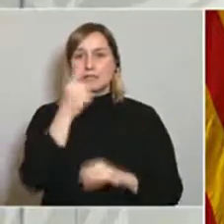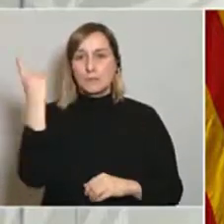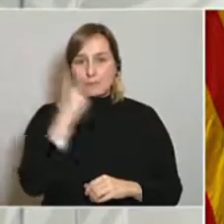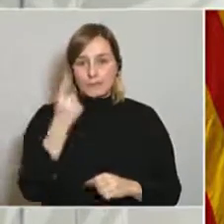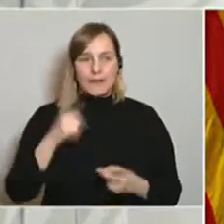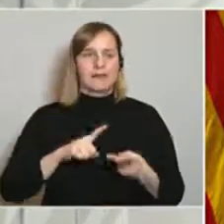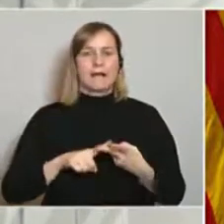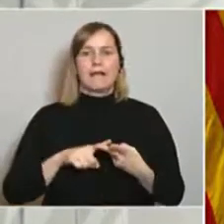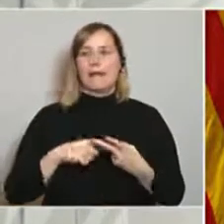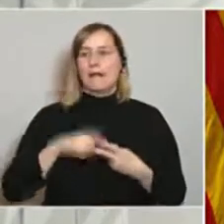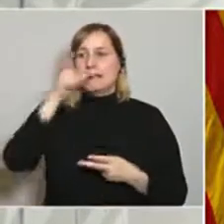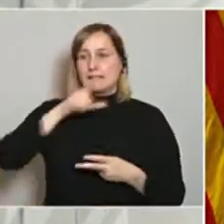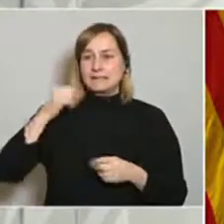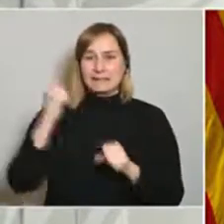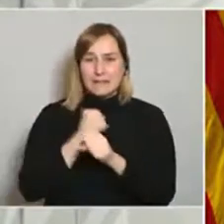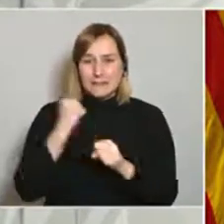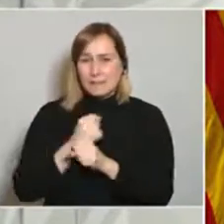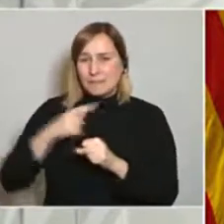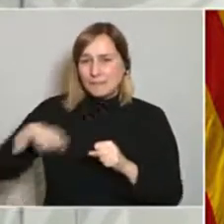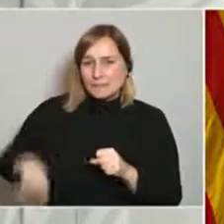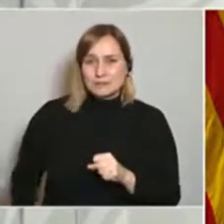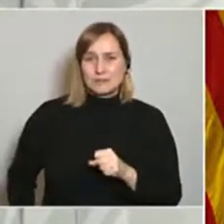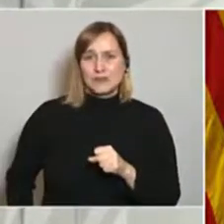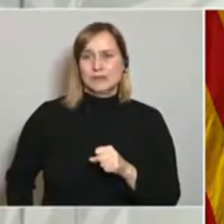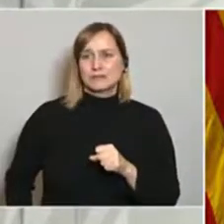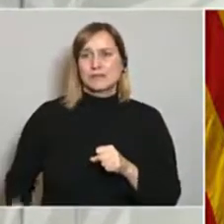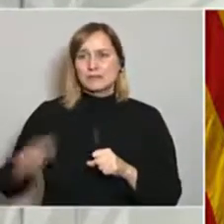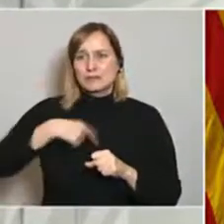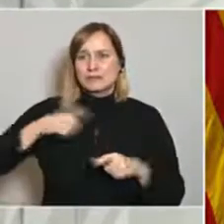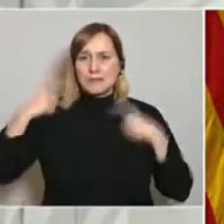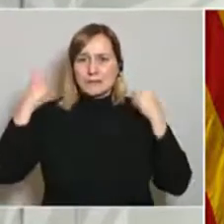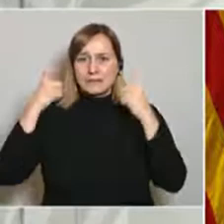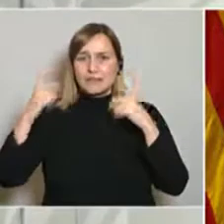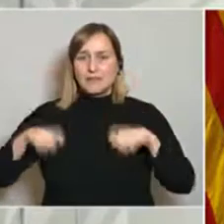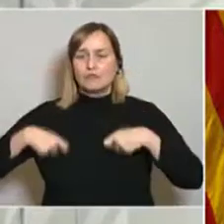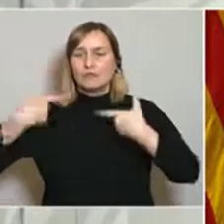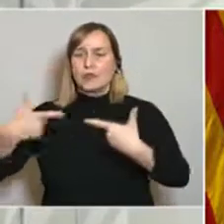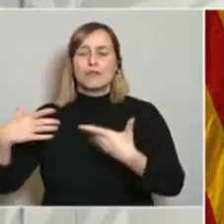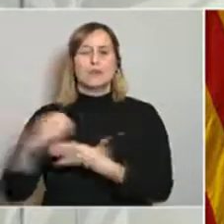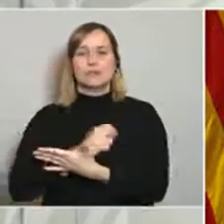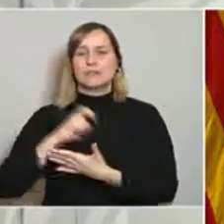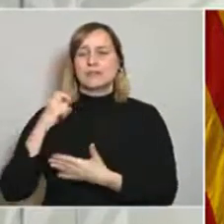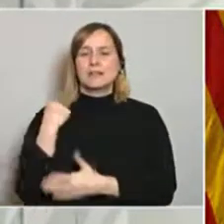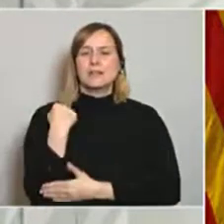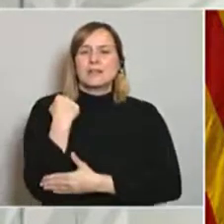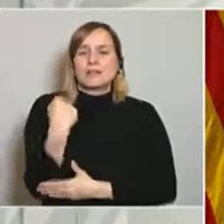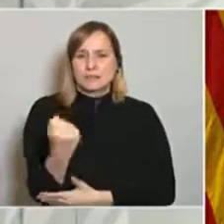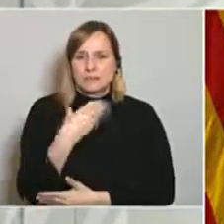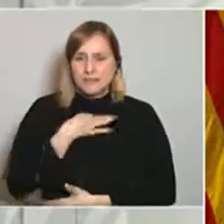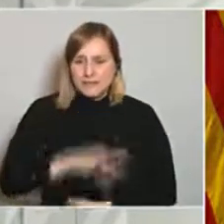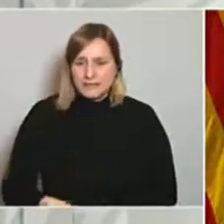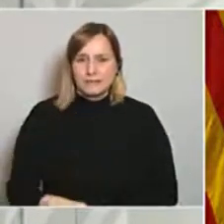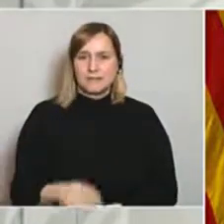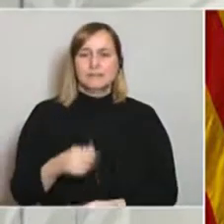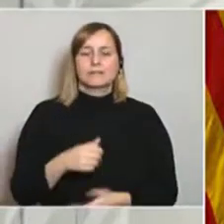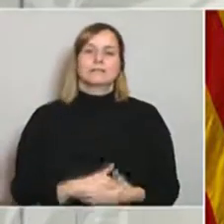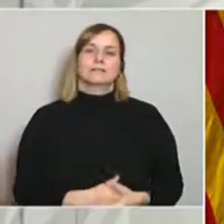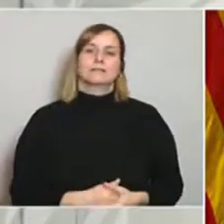professionals que hi treballen, evidentment, també hem intentat donar-los tot el recolzament possible. En primer lloc,